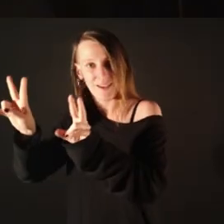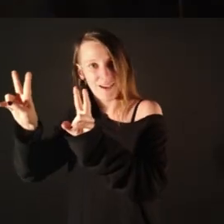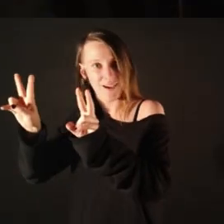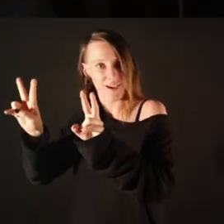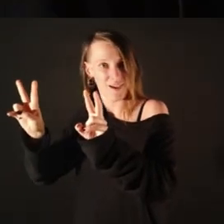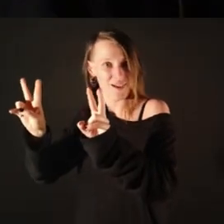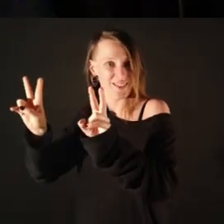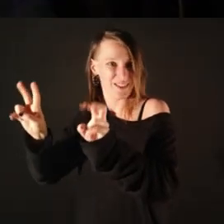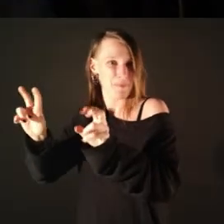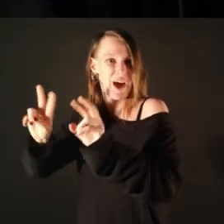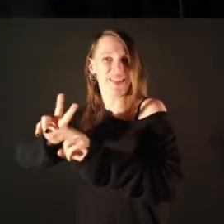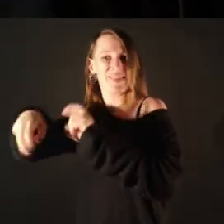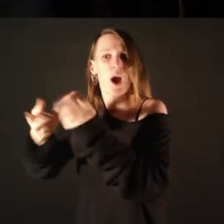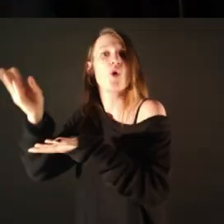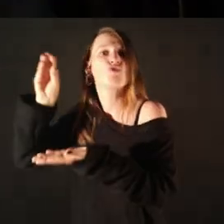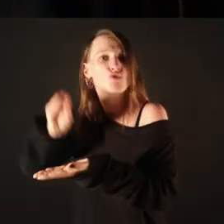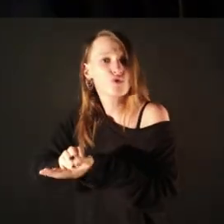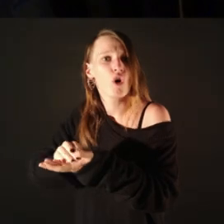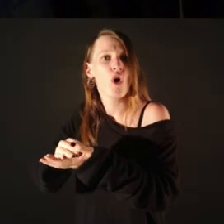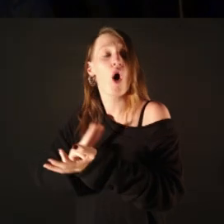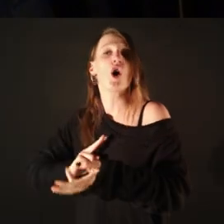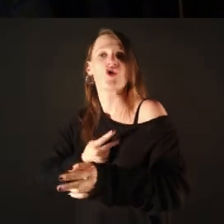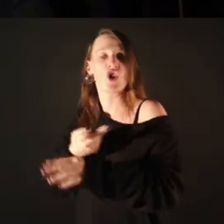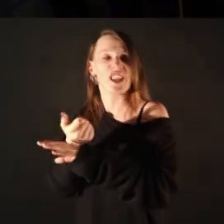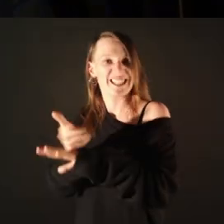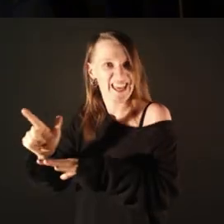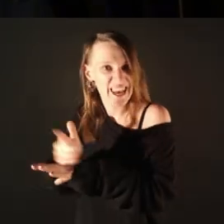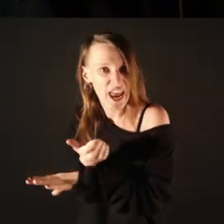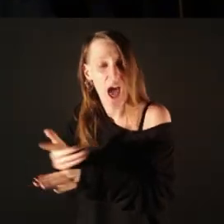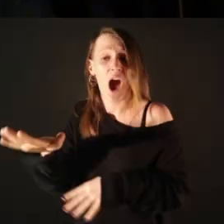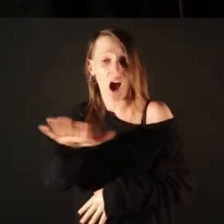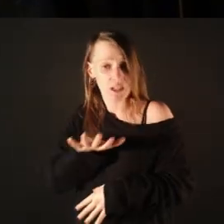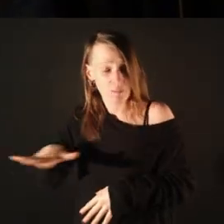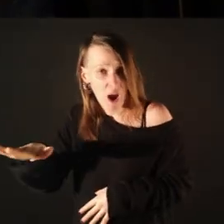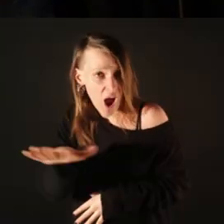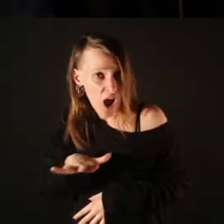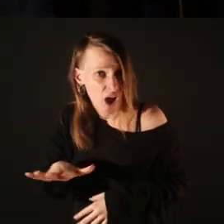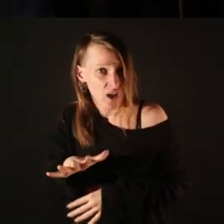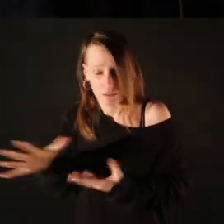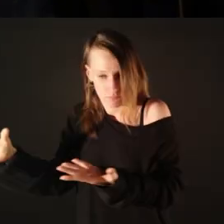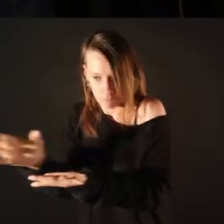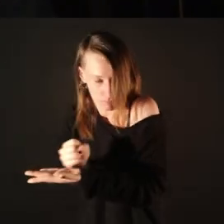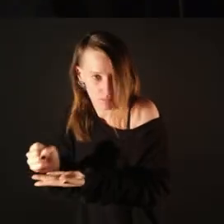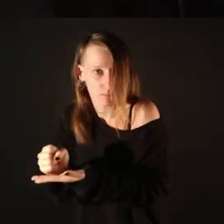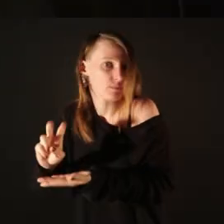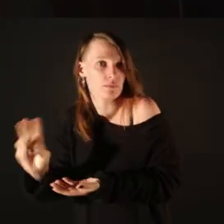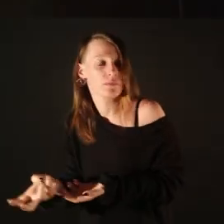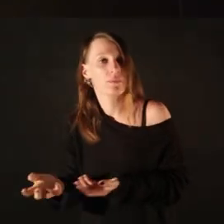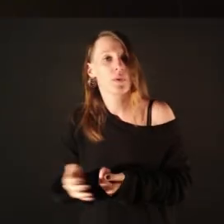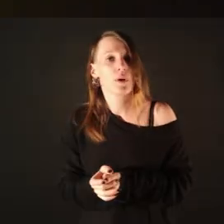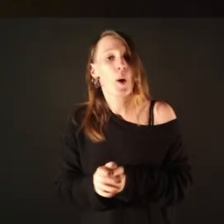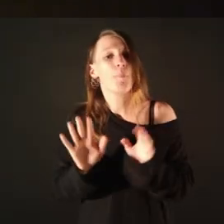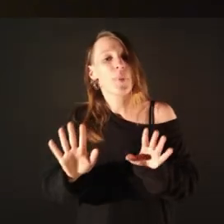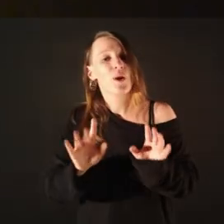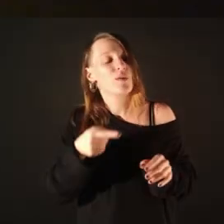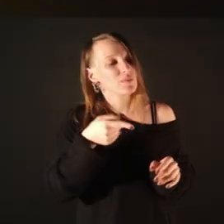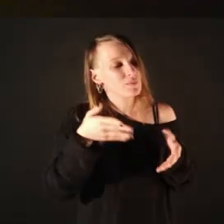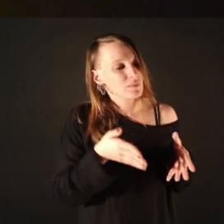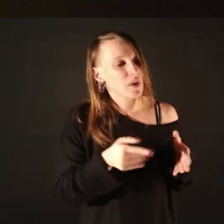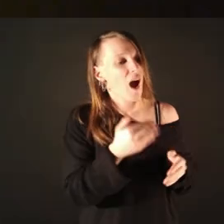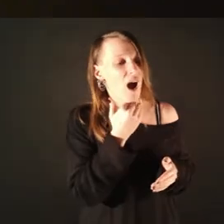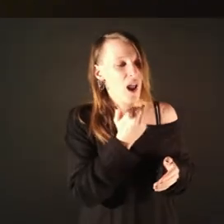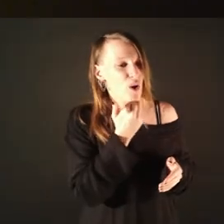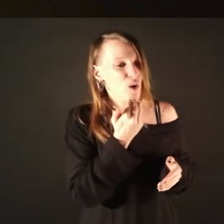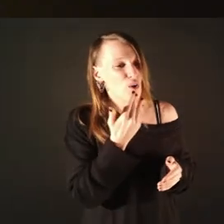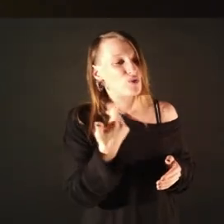desconstrucció, evidentment, de què són els rols de gènere, com ocupes l'espai, tot això, però això és una cosa